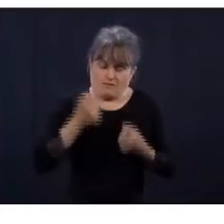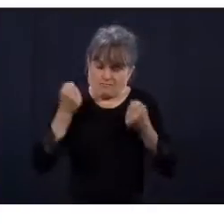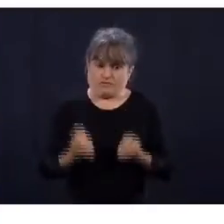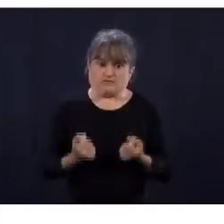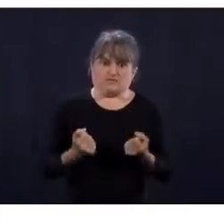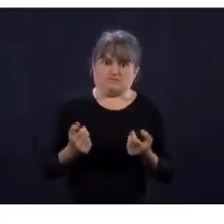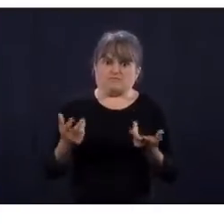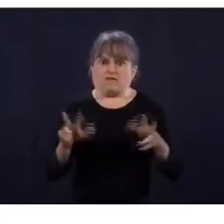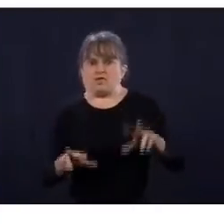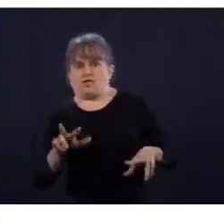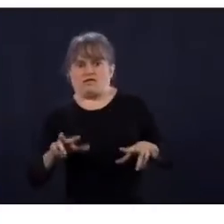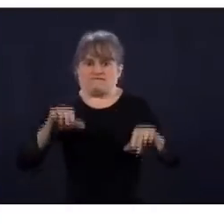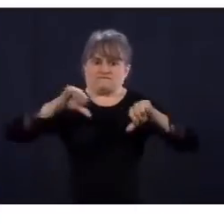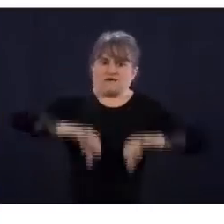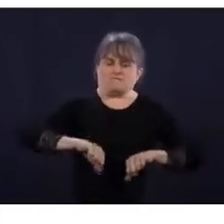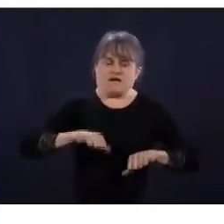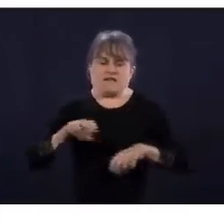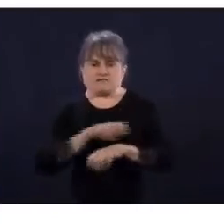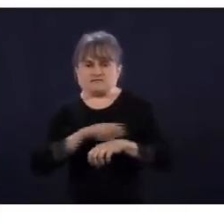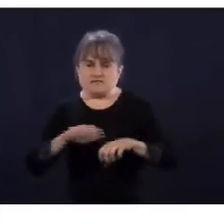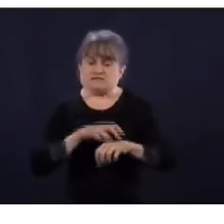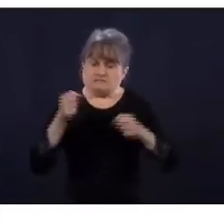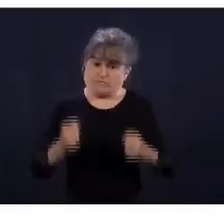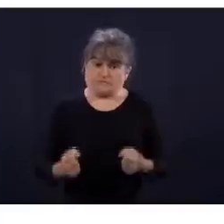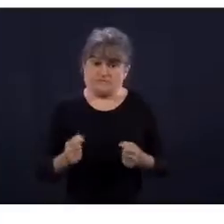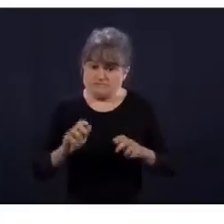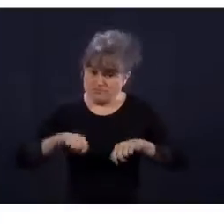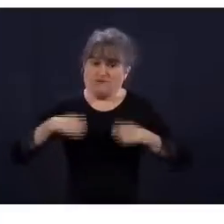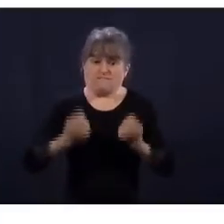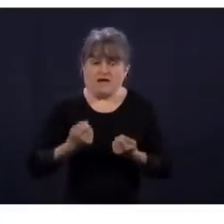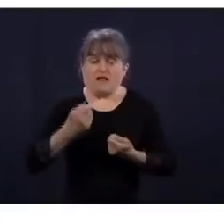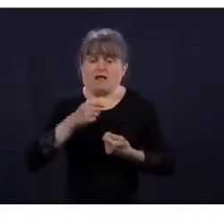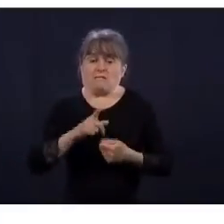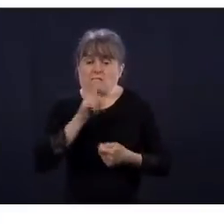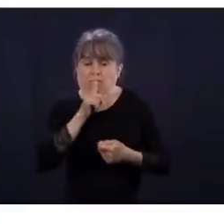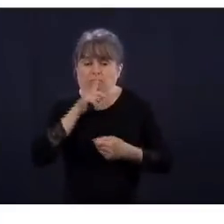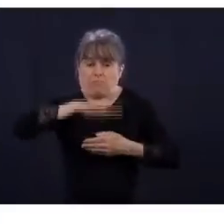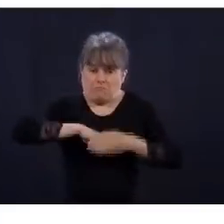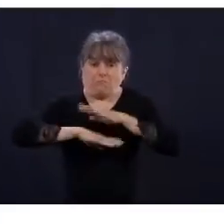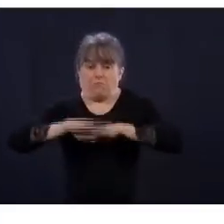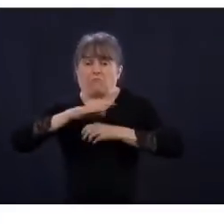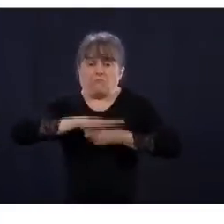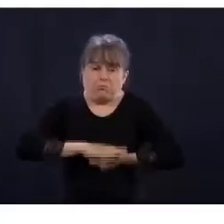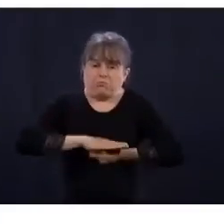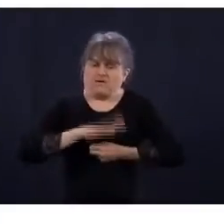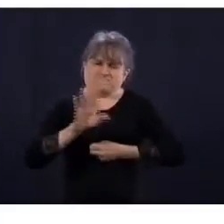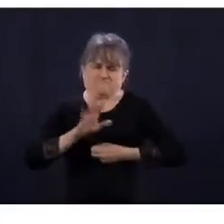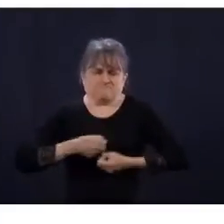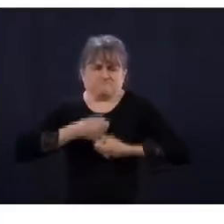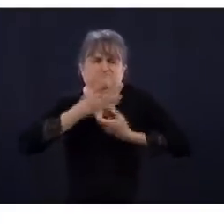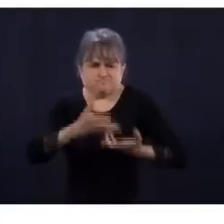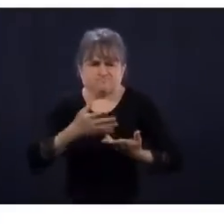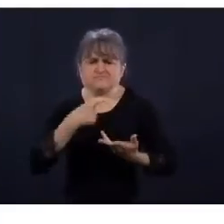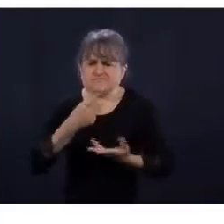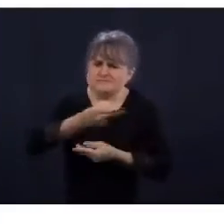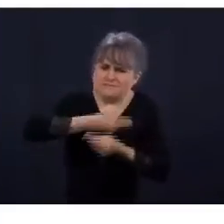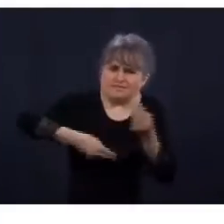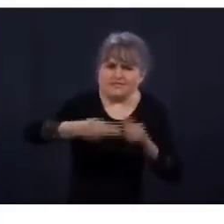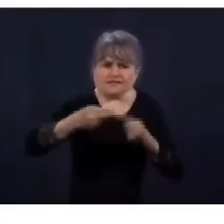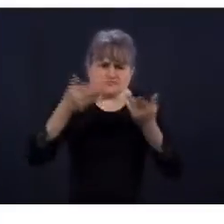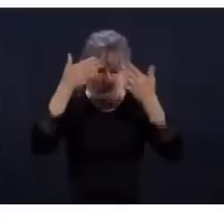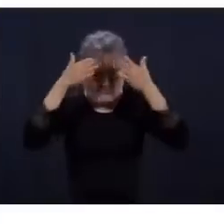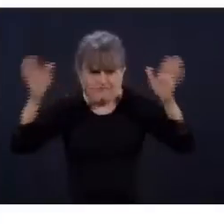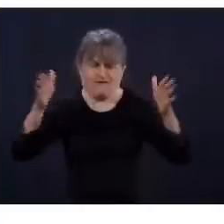à être en mesure d'avoir une vie un peu plus normale. Ça ne pas dire des rassemblements demain matin, puis des soupers chez grand-maman, mais on va essayer de